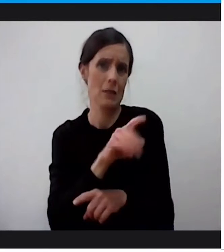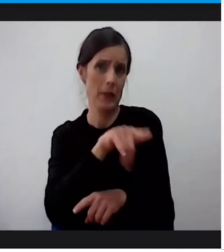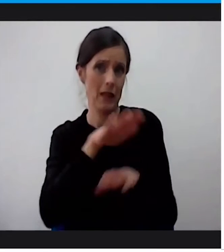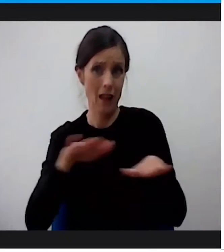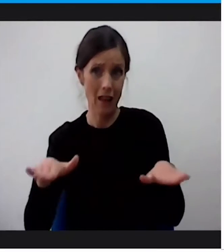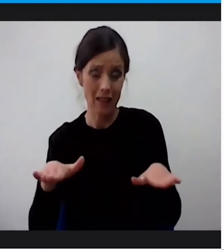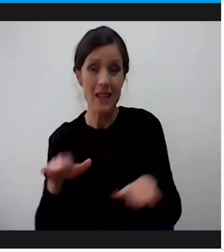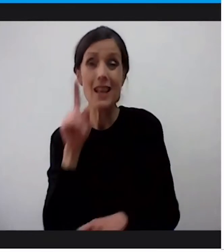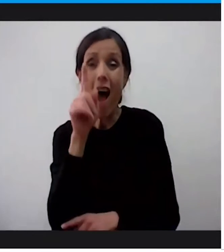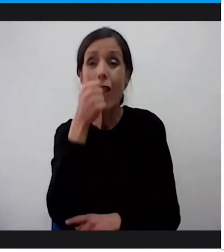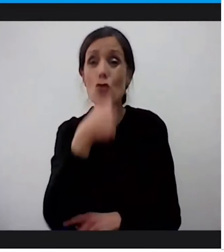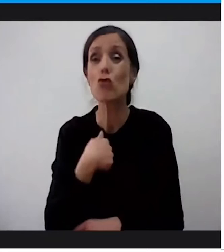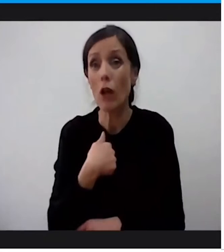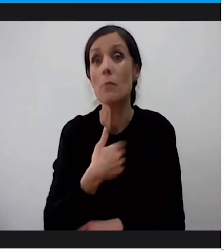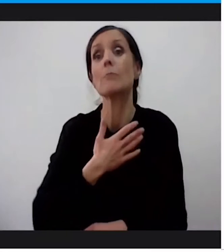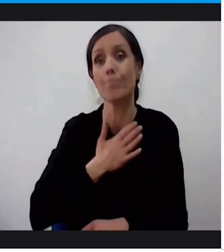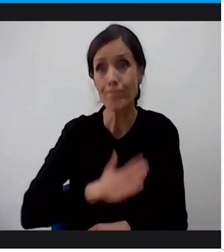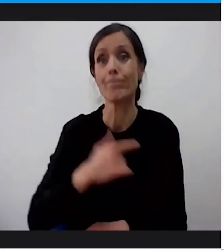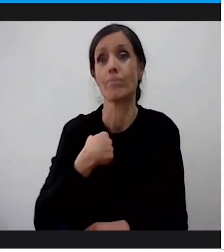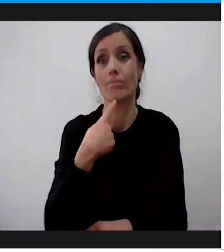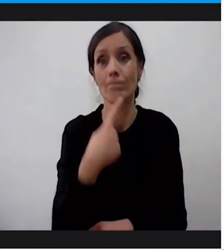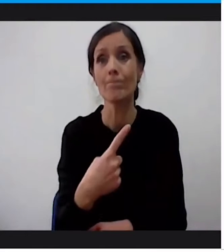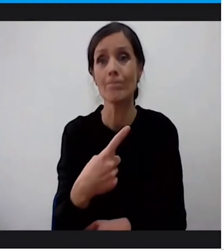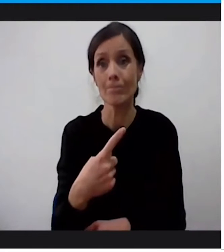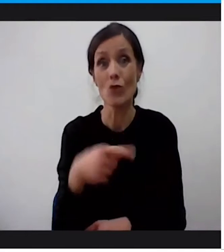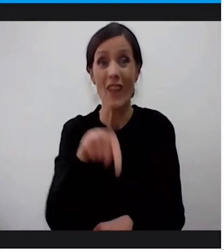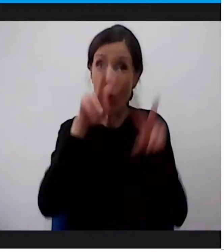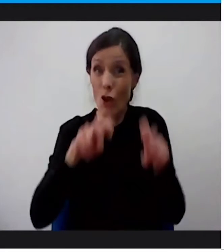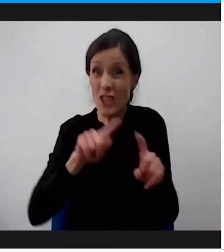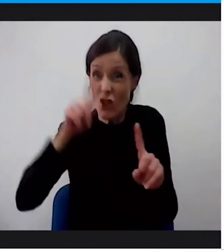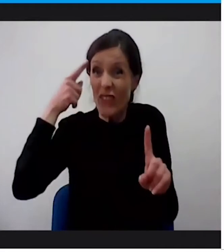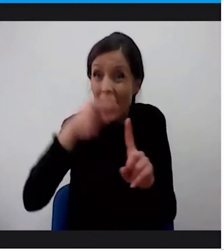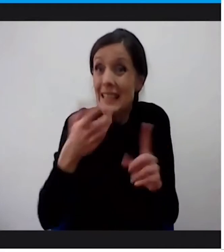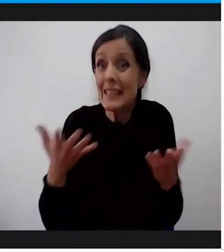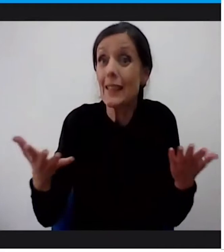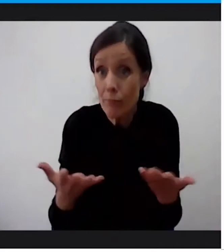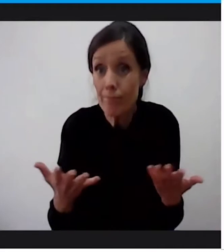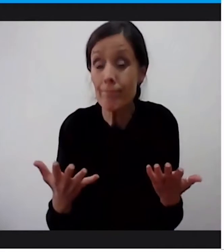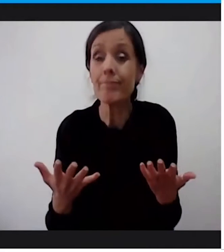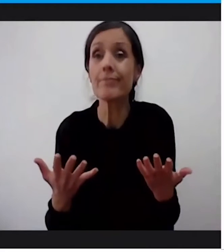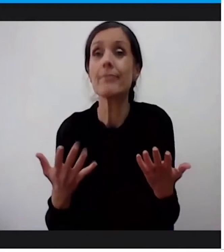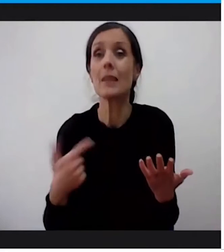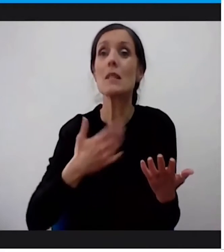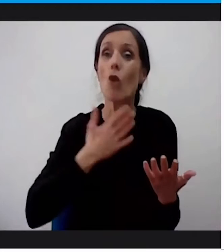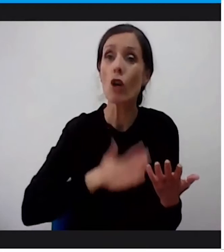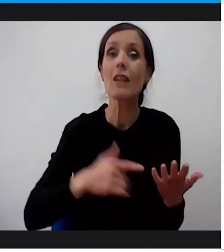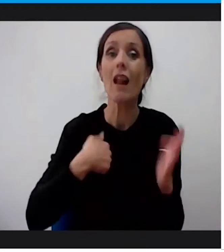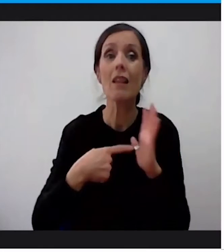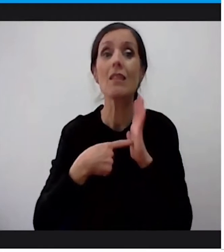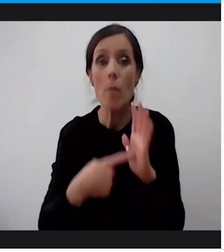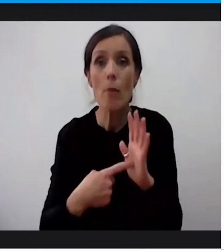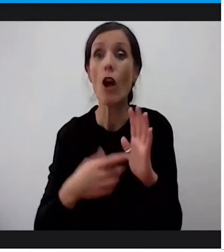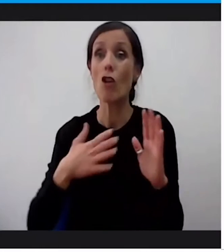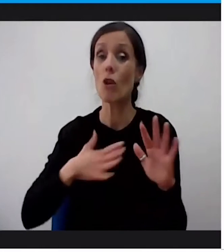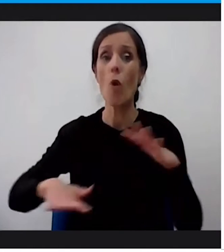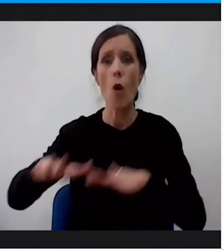svakako želimo da skrenemo pažnju i što je i cilj ovog istraživanja jedan od bio da se pokaže koliko postoji u našoj sredini i